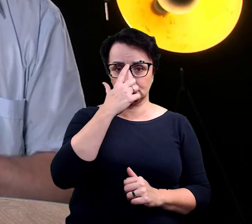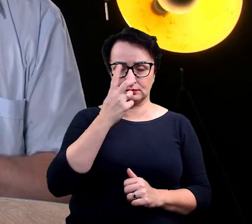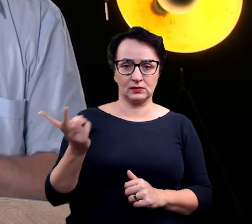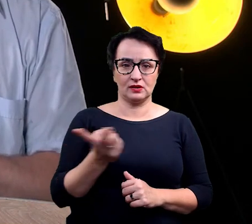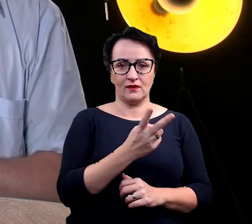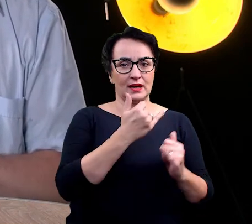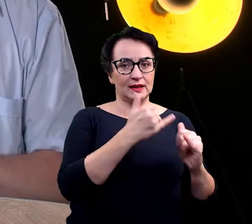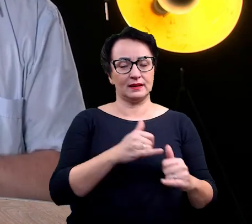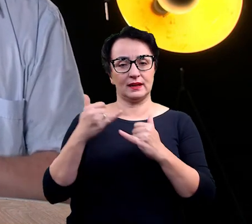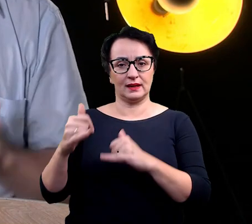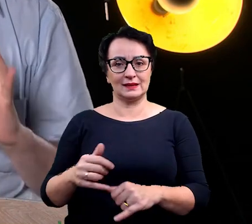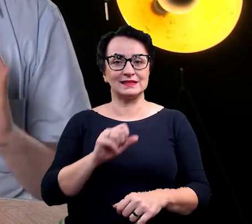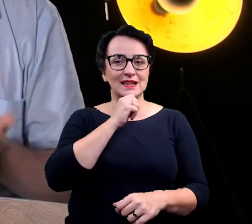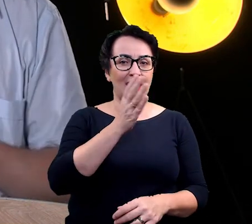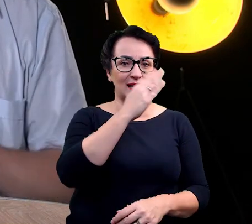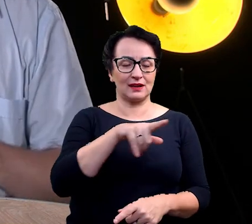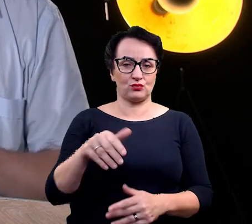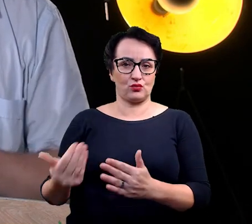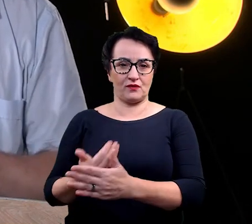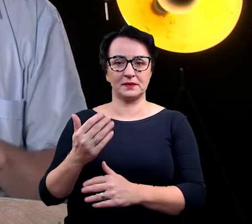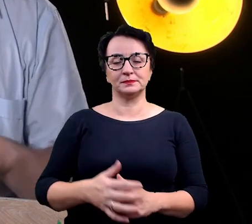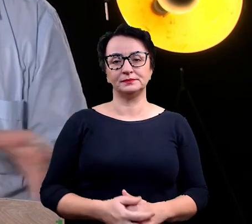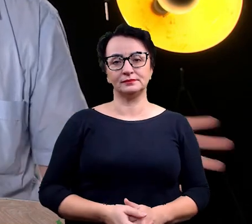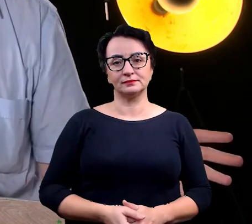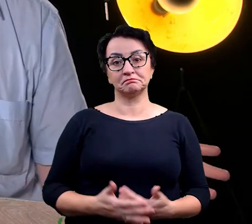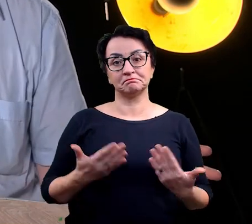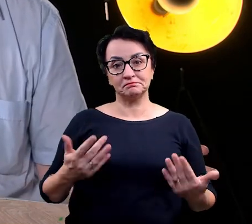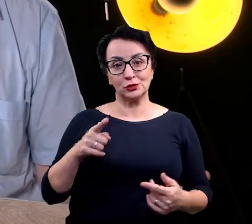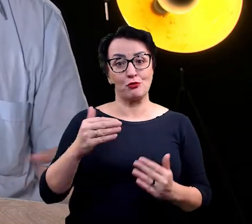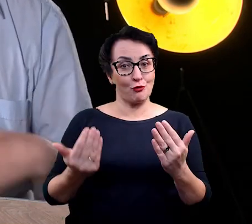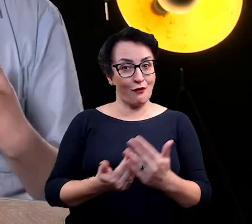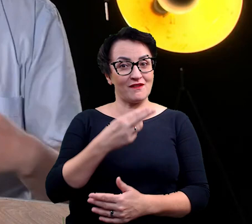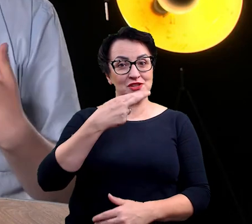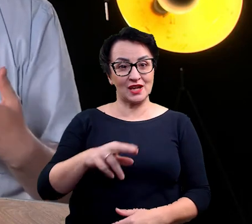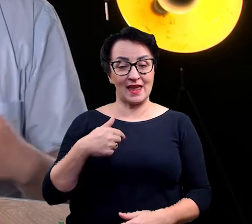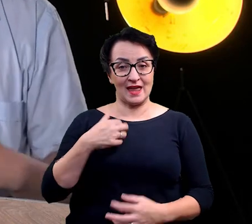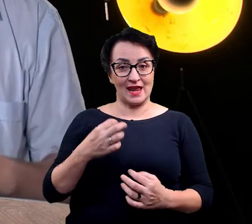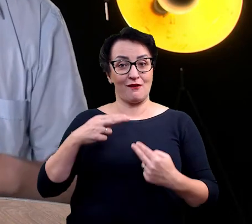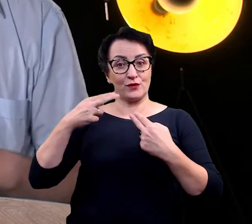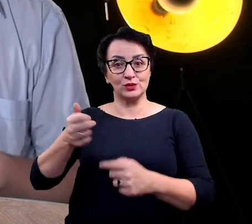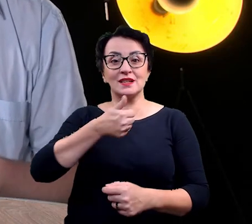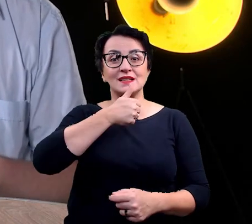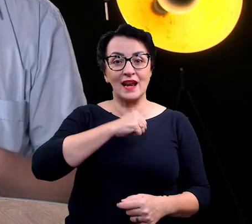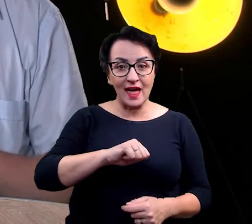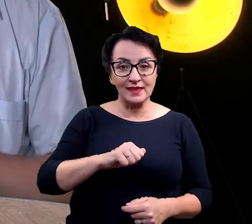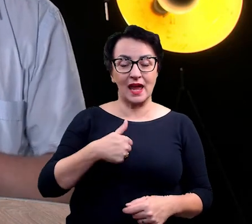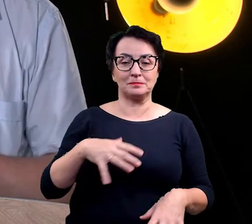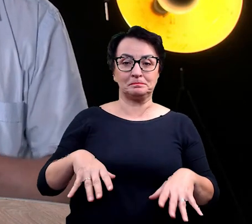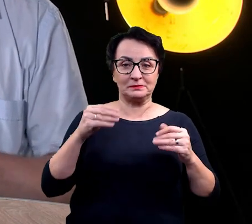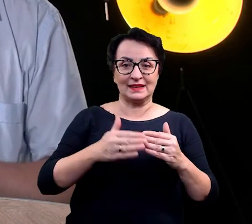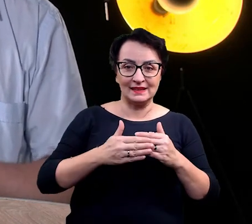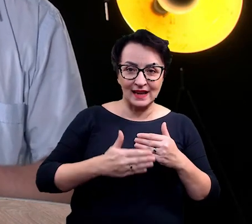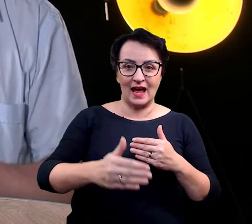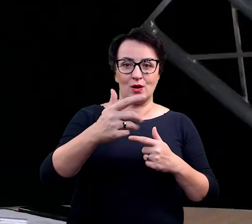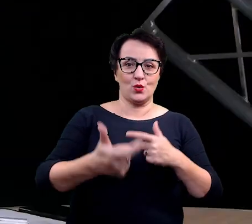strutiopteris phallax. Także to taka nowa rzecz, którą teraz, jak wrócę na istnady, to zaraz zaczynam się tym